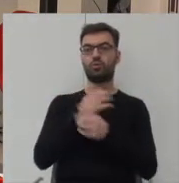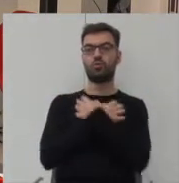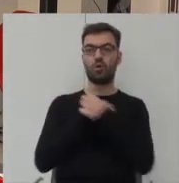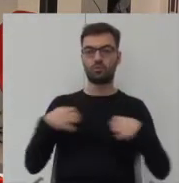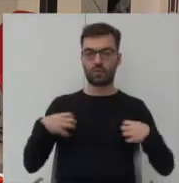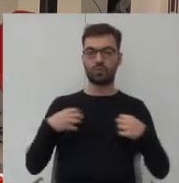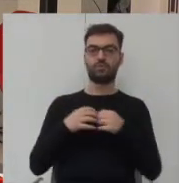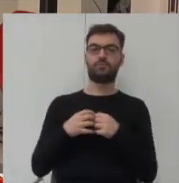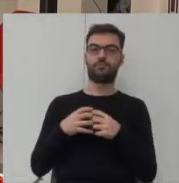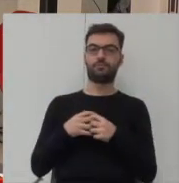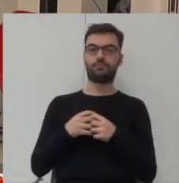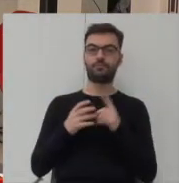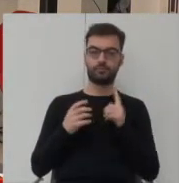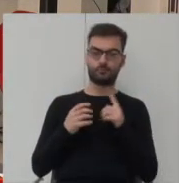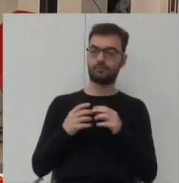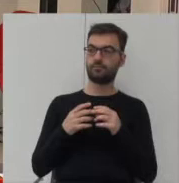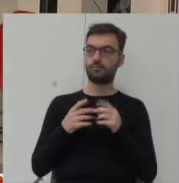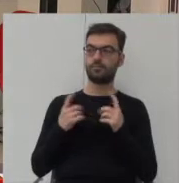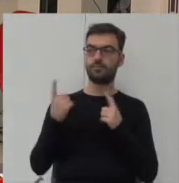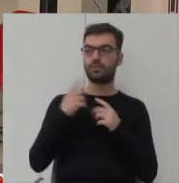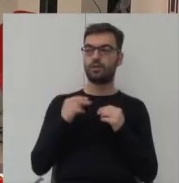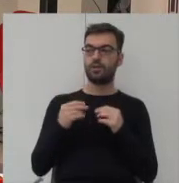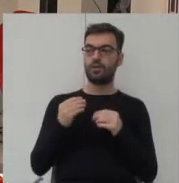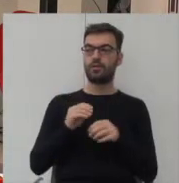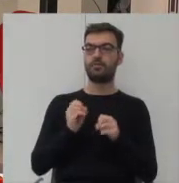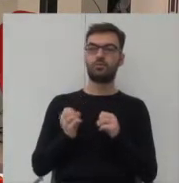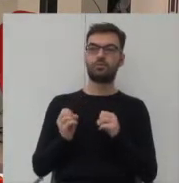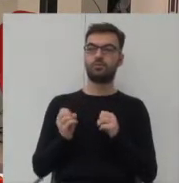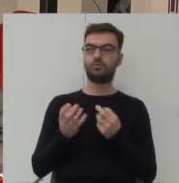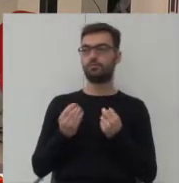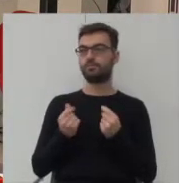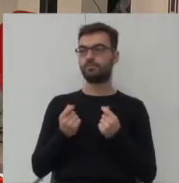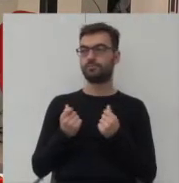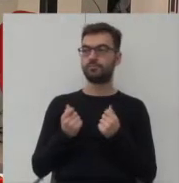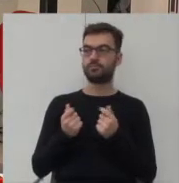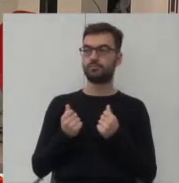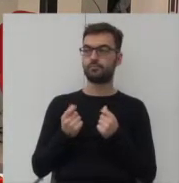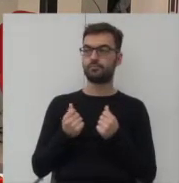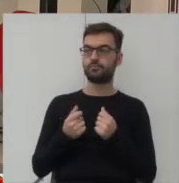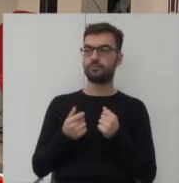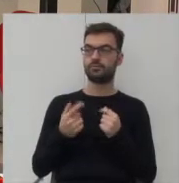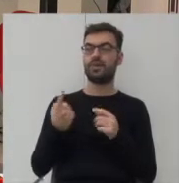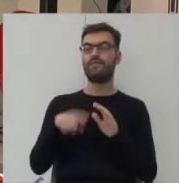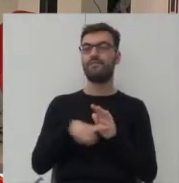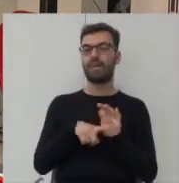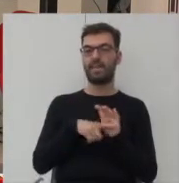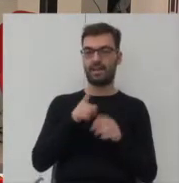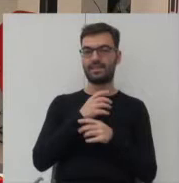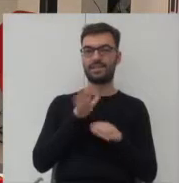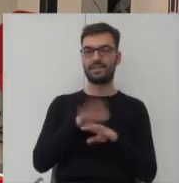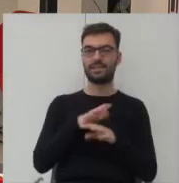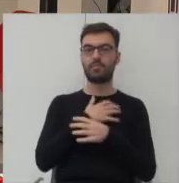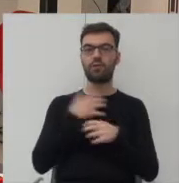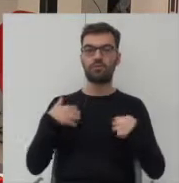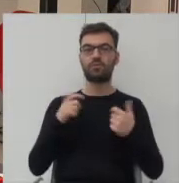przy czym uważam że metodą znaczy że wadą tego systemu gospodarczego jest